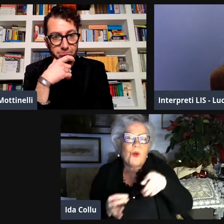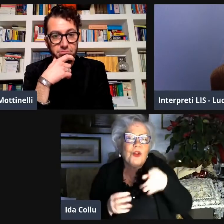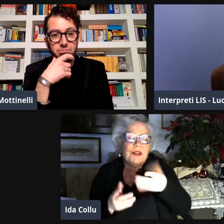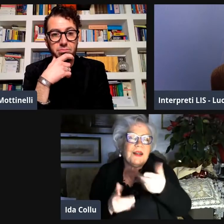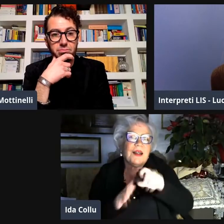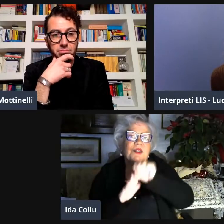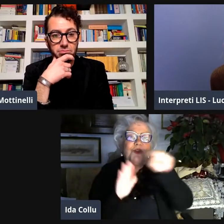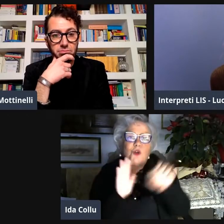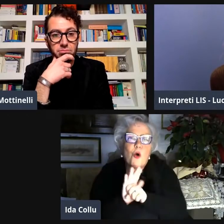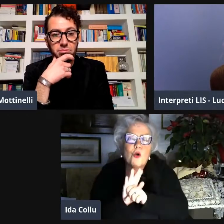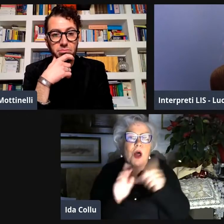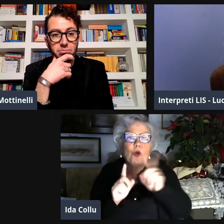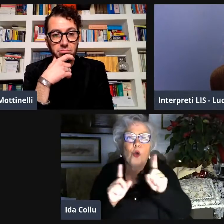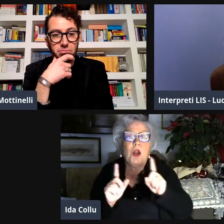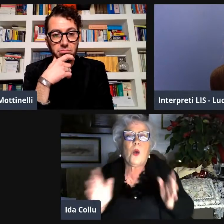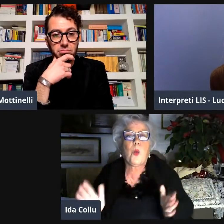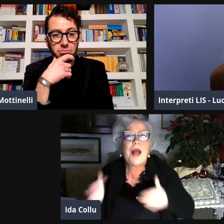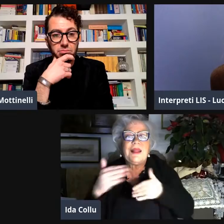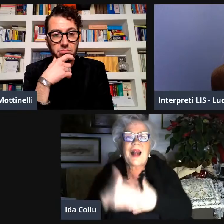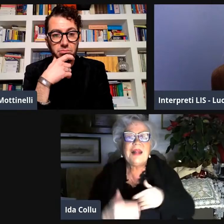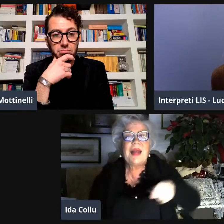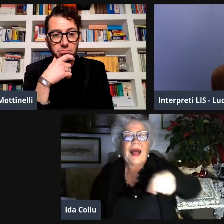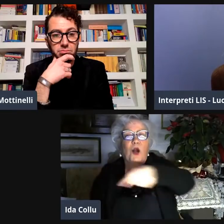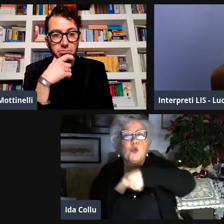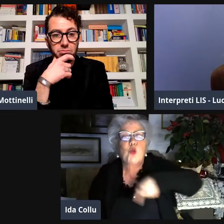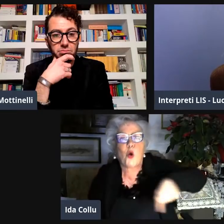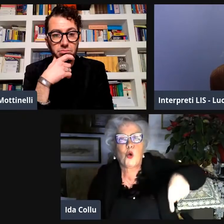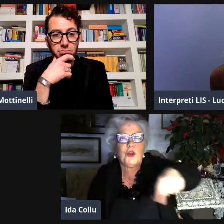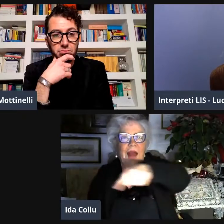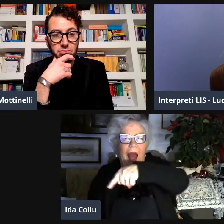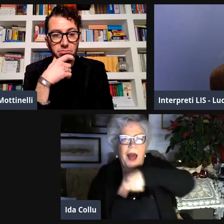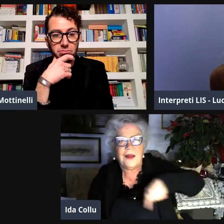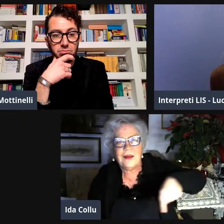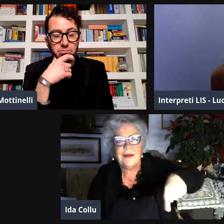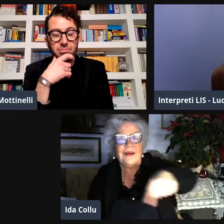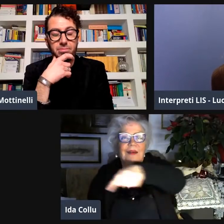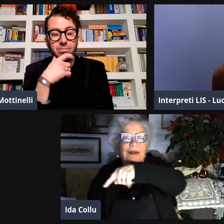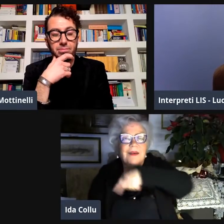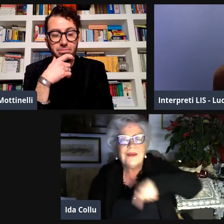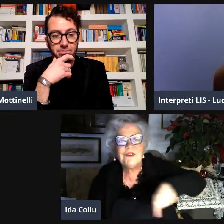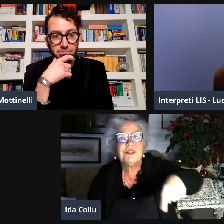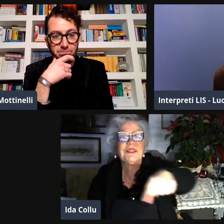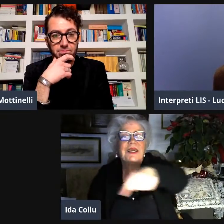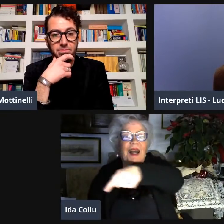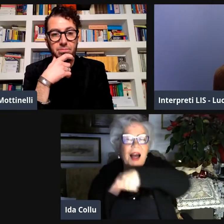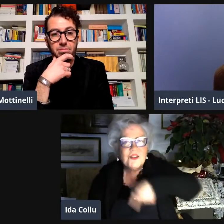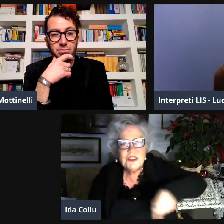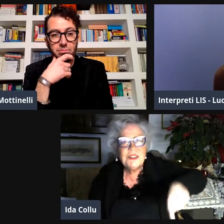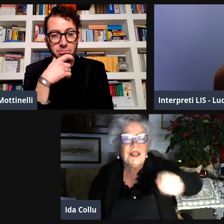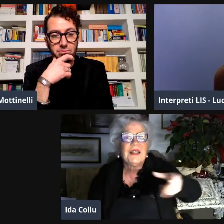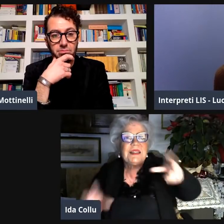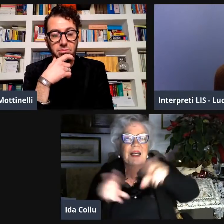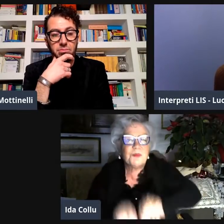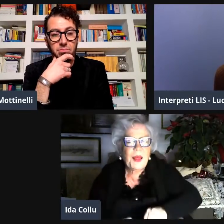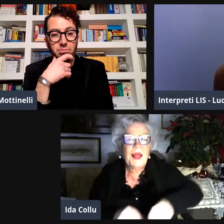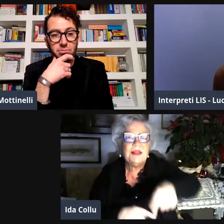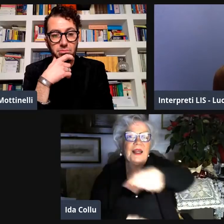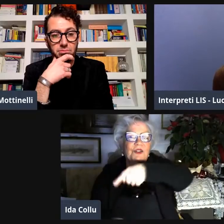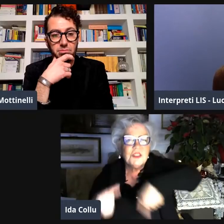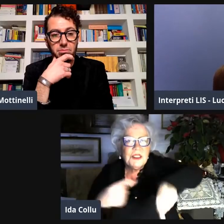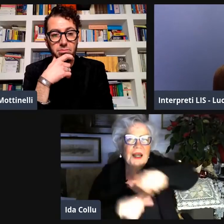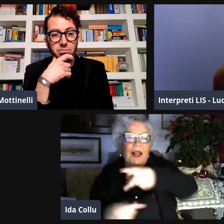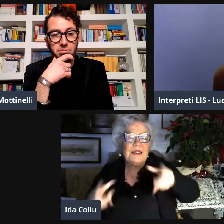udenti come dirigenti. Questo vuol dire che la storia non è quadrata. come un cerchio